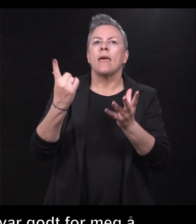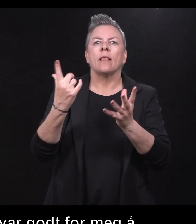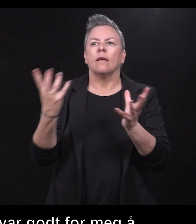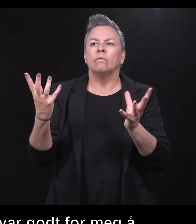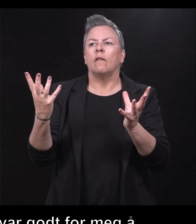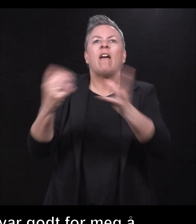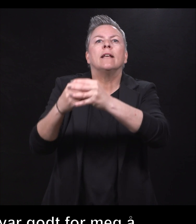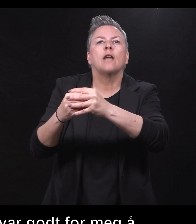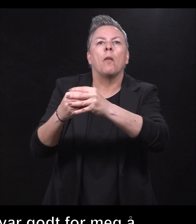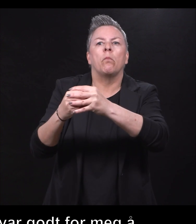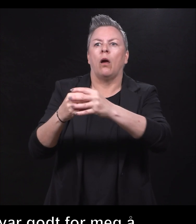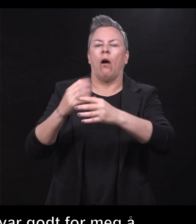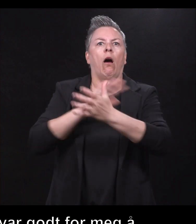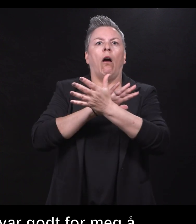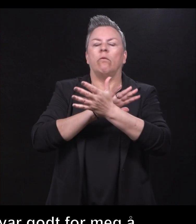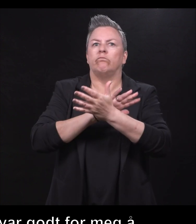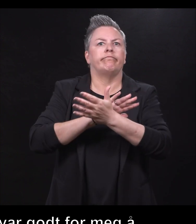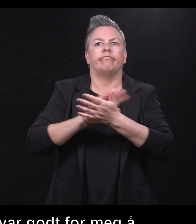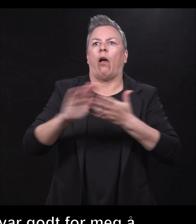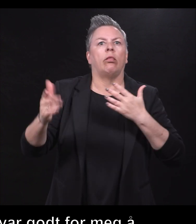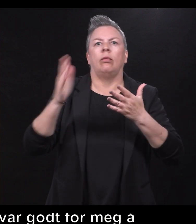jeg aldri har vært vant med før.